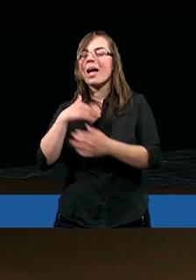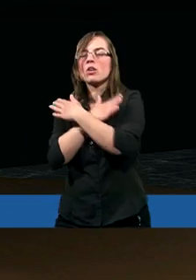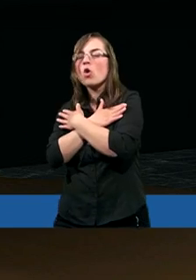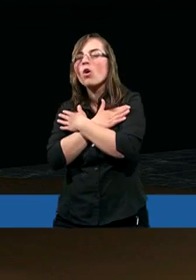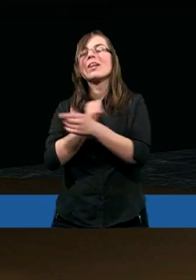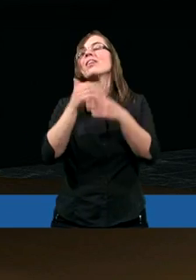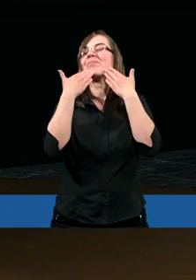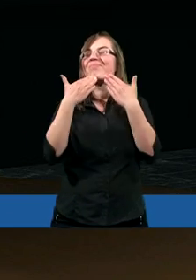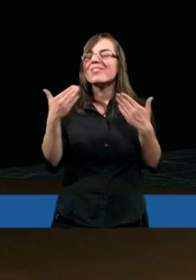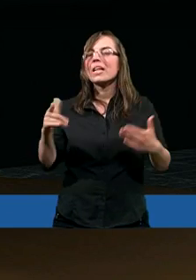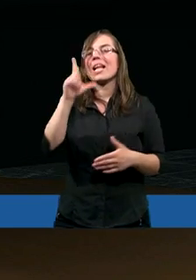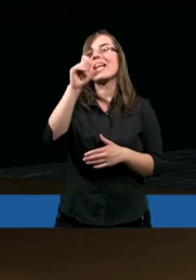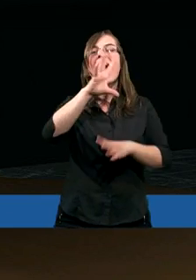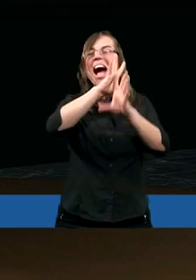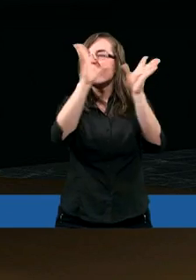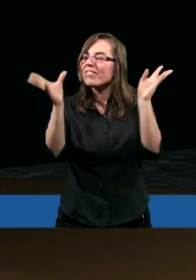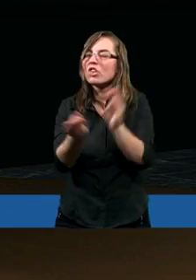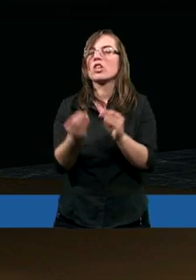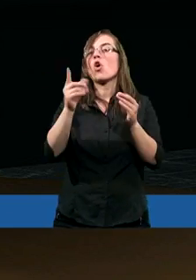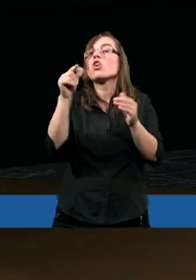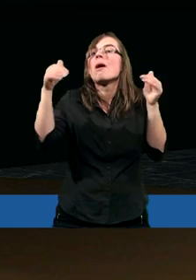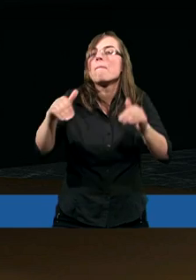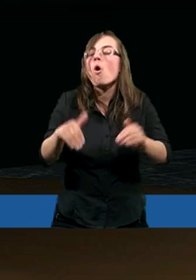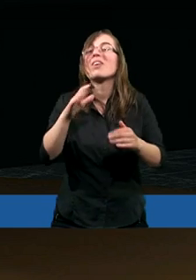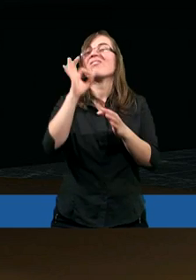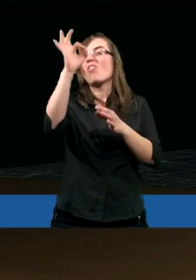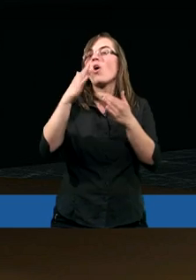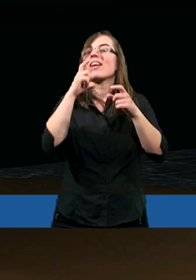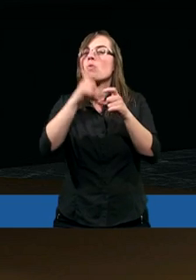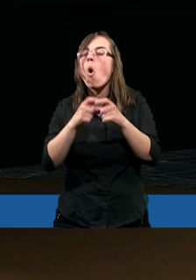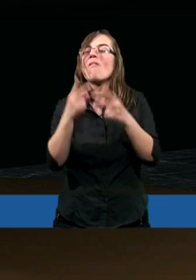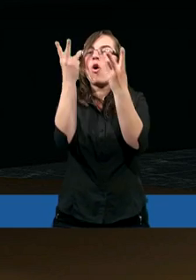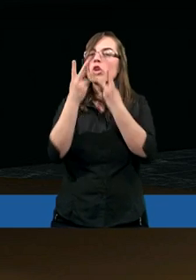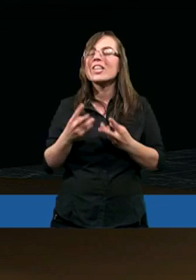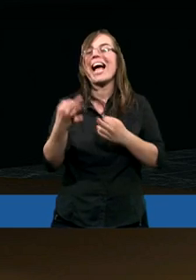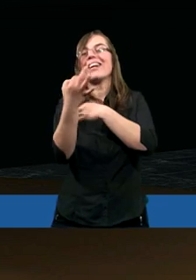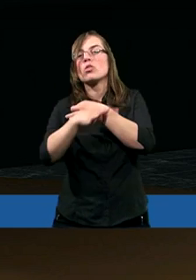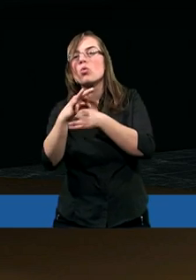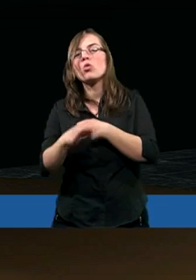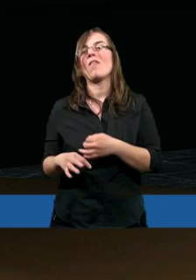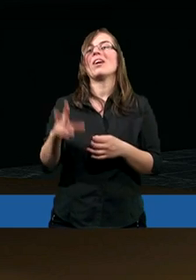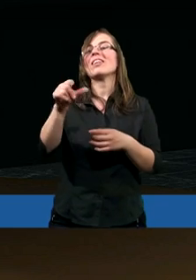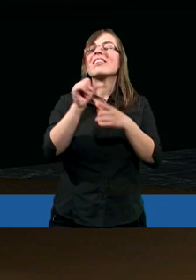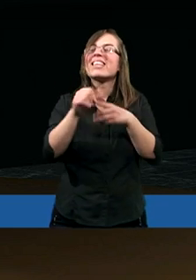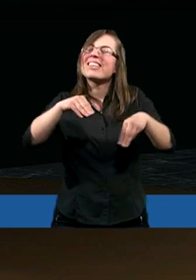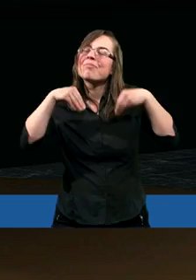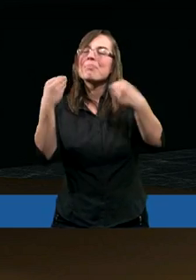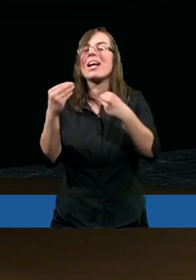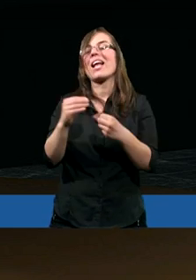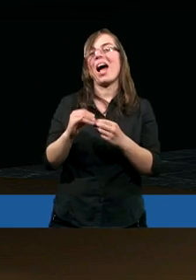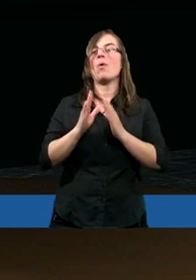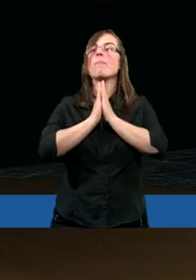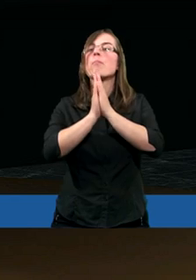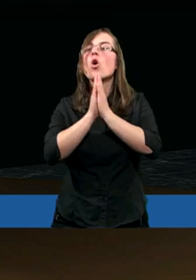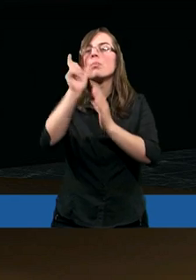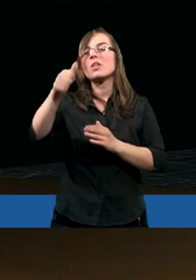Święto Ojcze, dziękujemy ci za to, że mogliśmy otworzyć Twoje słowo i od Ciebie uczyć się tych ważnych prawd. I prosimy,